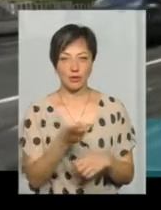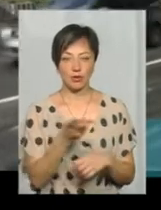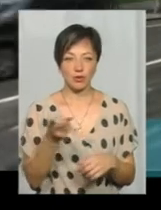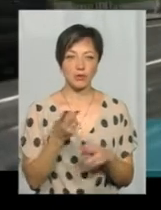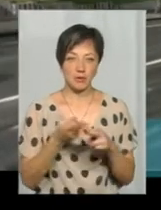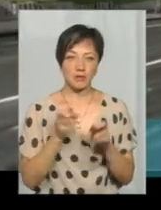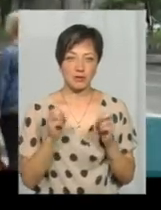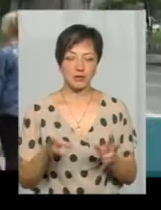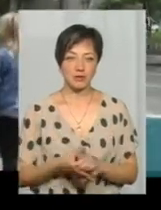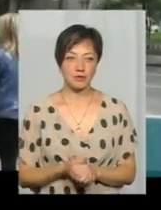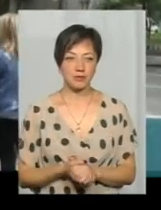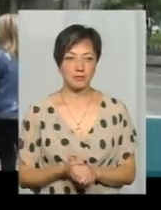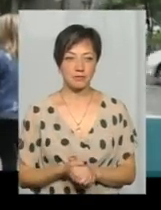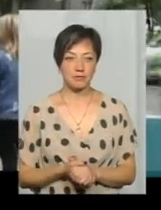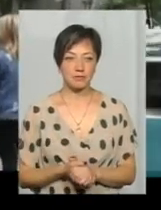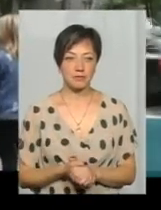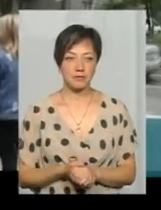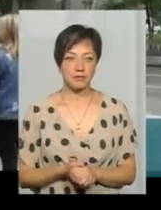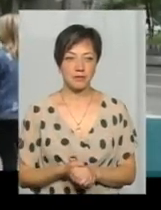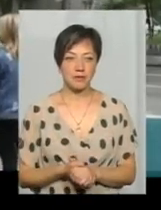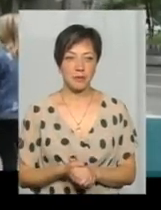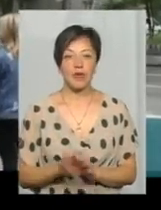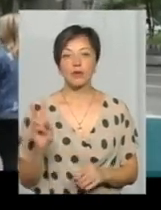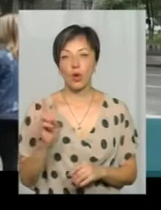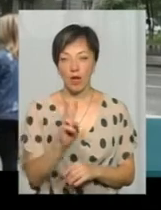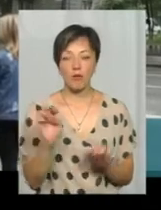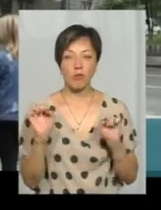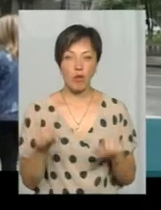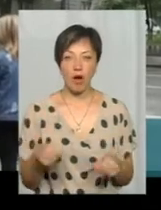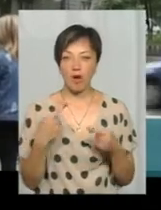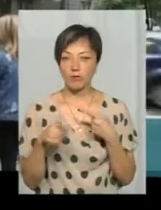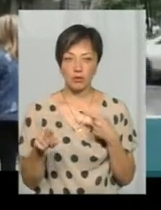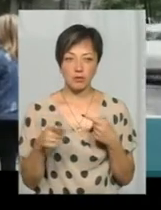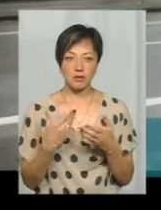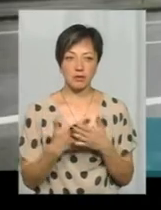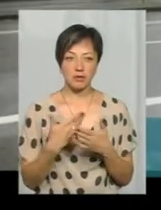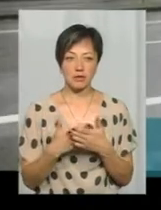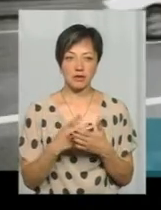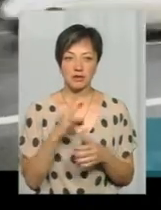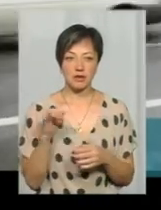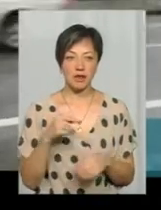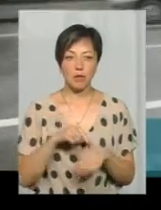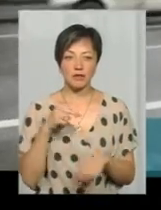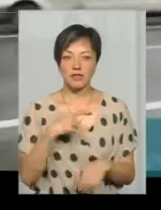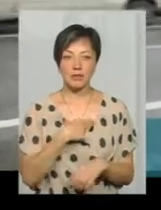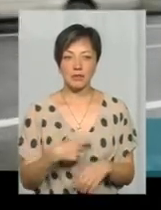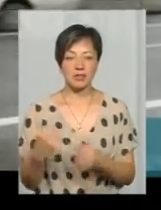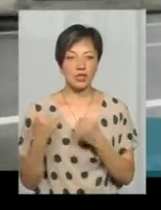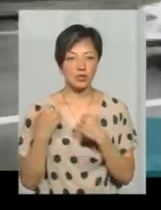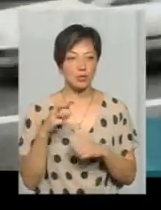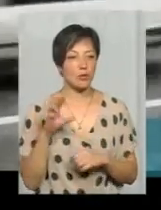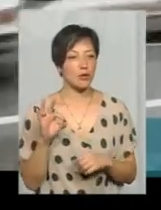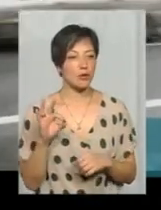небезпечно. Ні, коли це тролейбусе, що можна їхати, а от у другий транспорт – так ні. Не почуваю я себе захищену